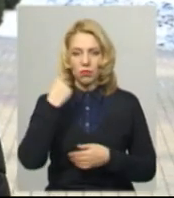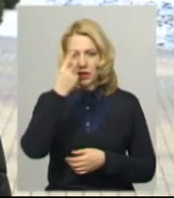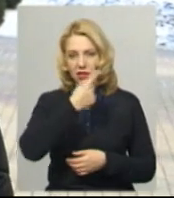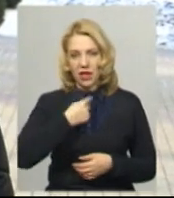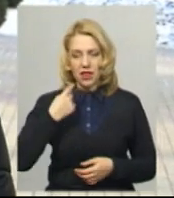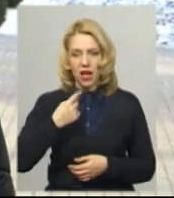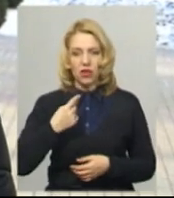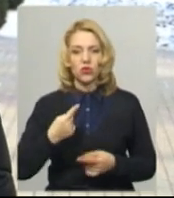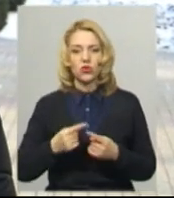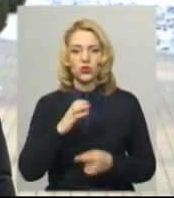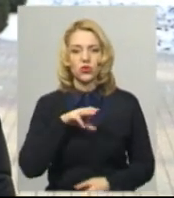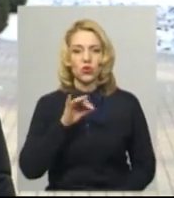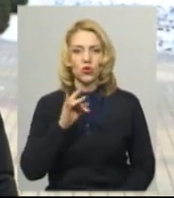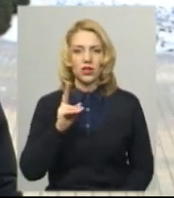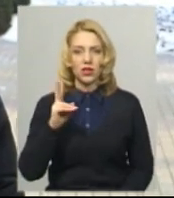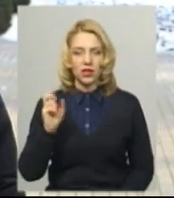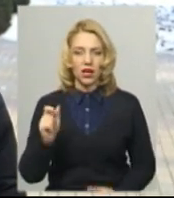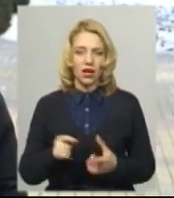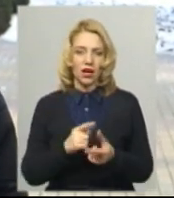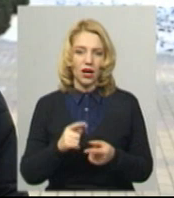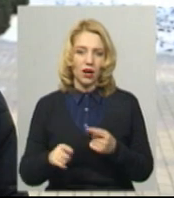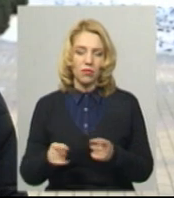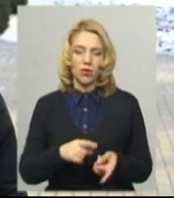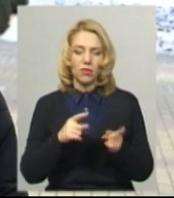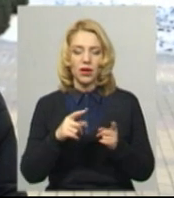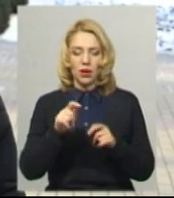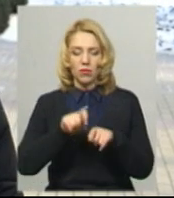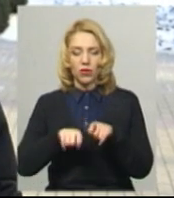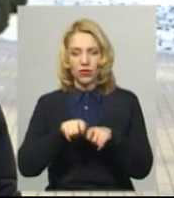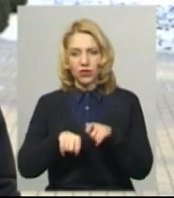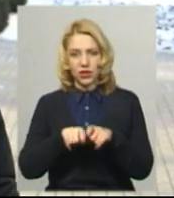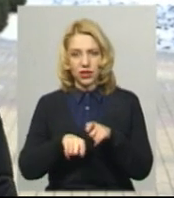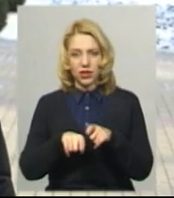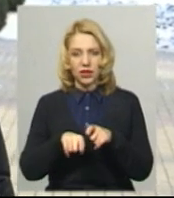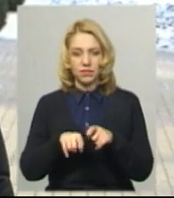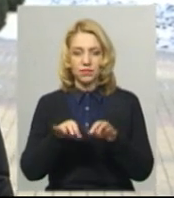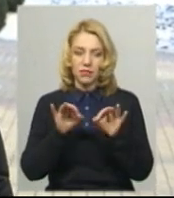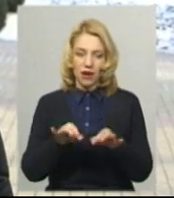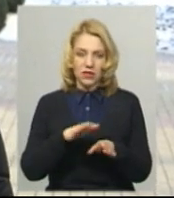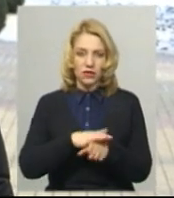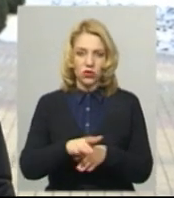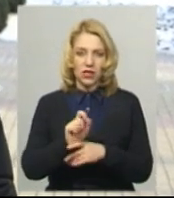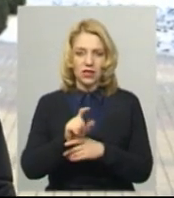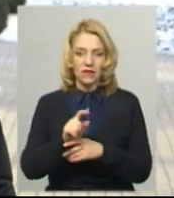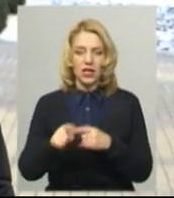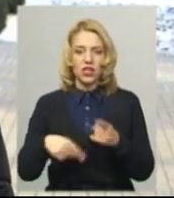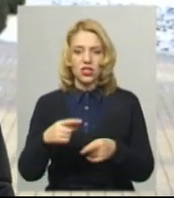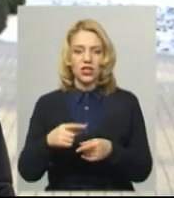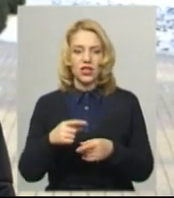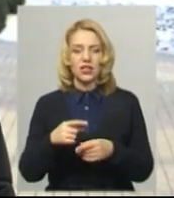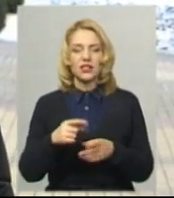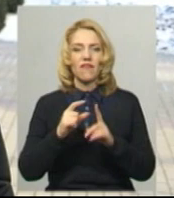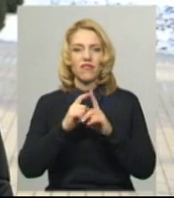або перевірити свою правильність виконання завдань через відповіді, які виставить